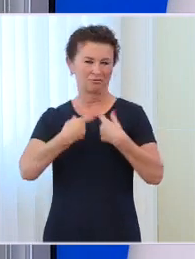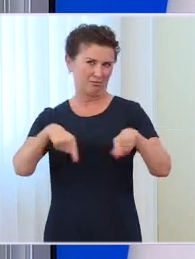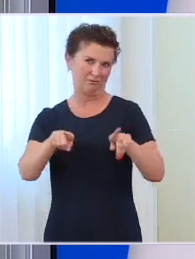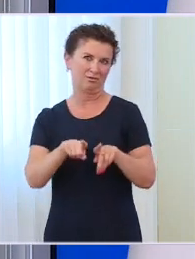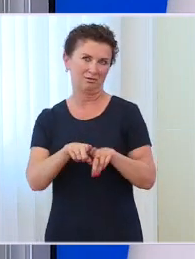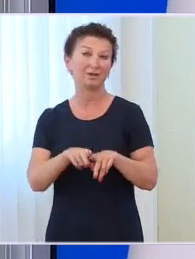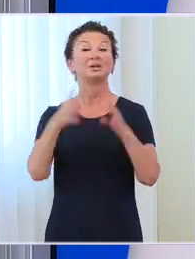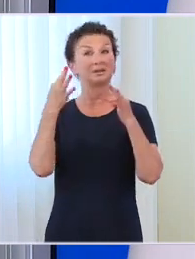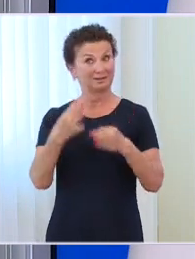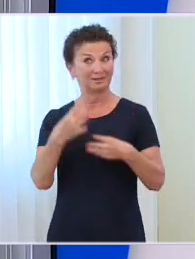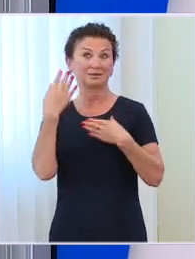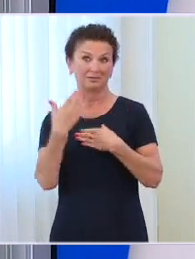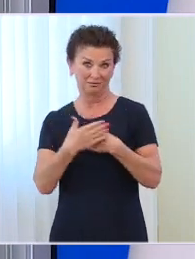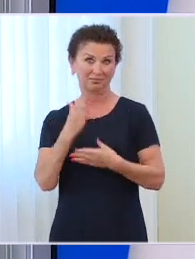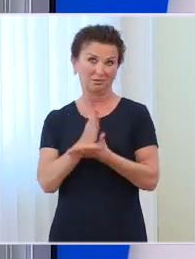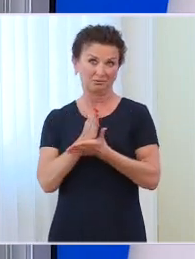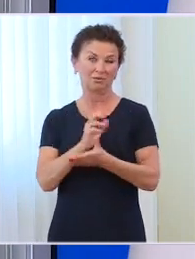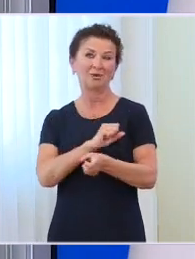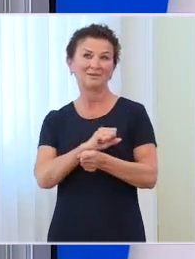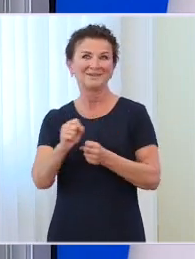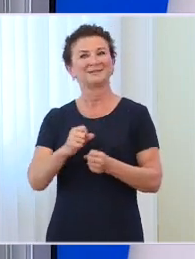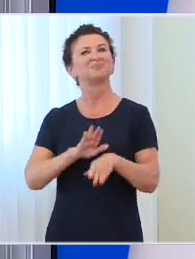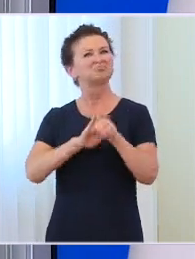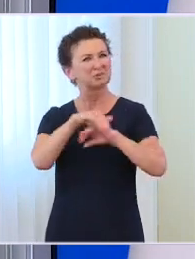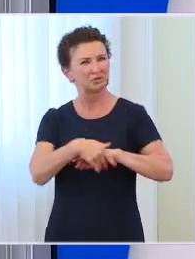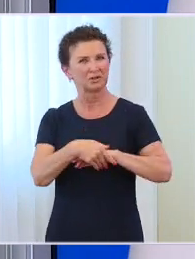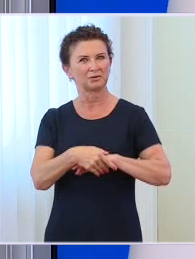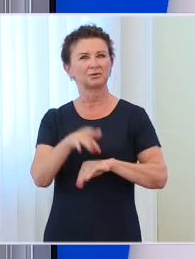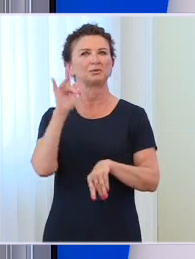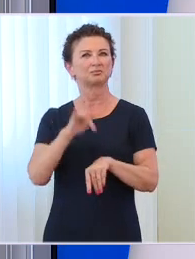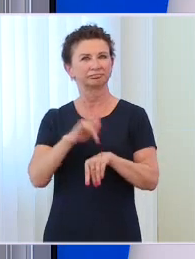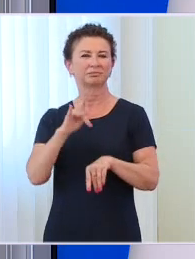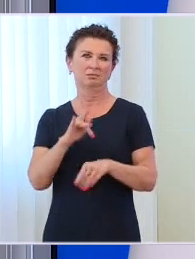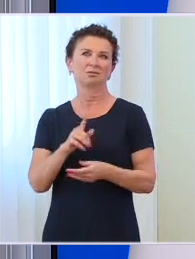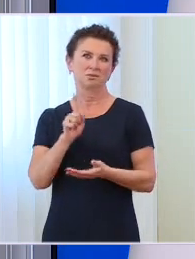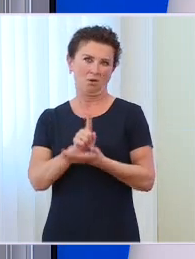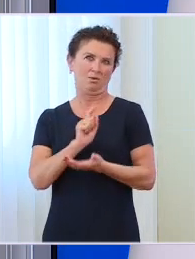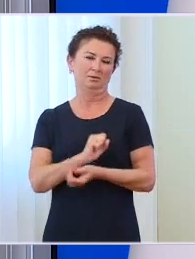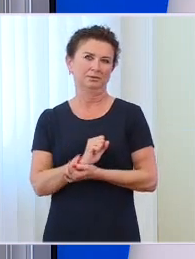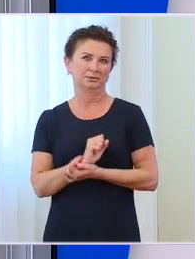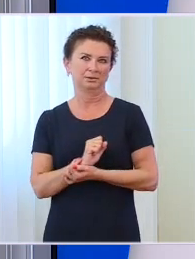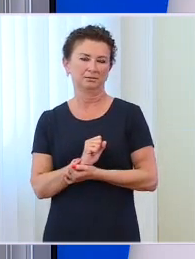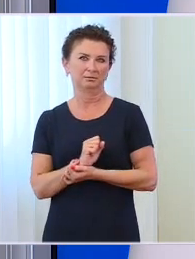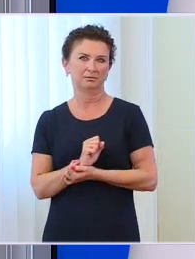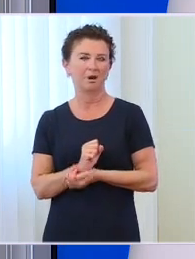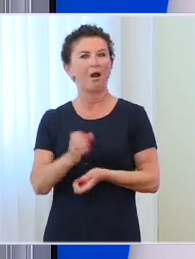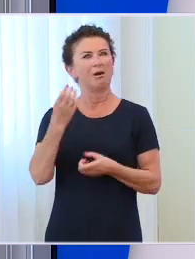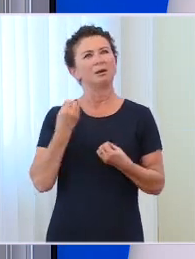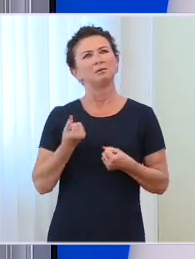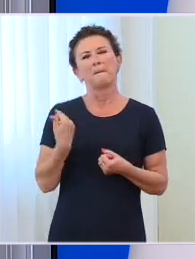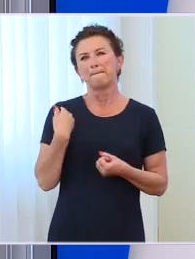wreszcie znajdują swój szczęśliwy finał. Ambitny pomysł budowania nad Trasą Łazienkowską muzeum,